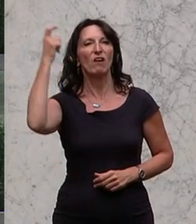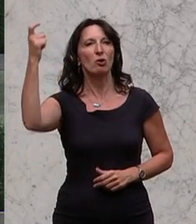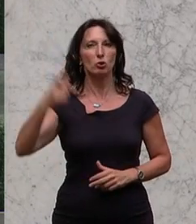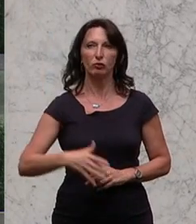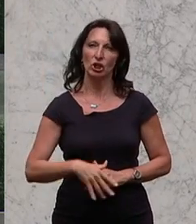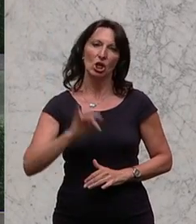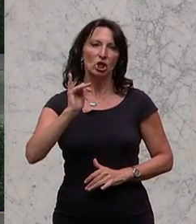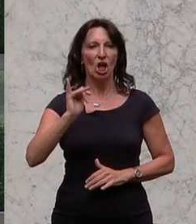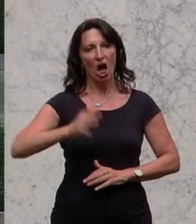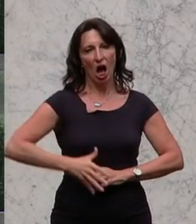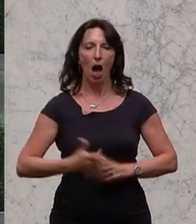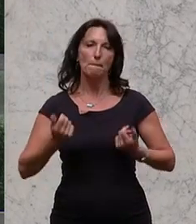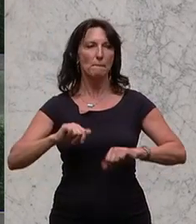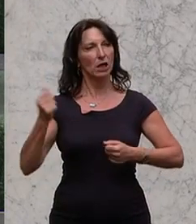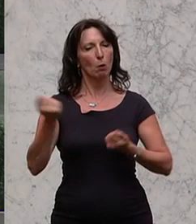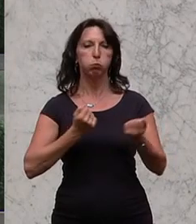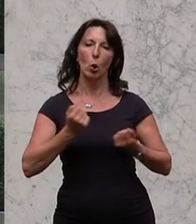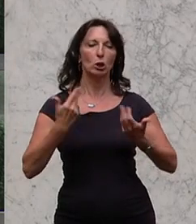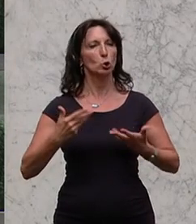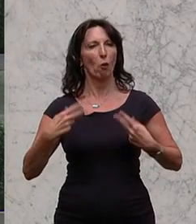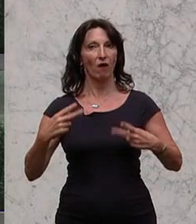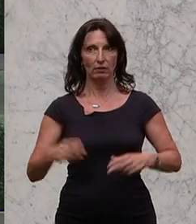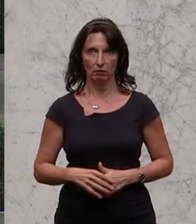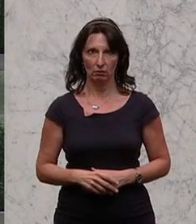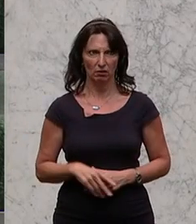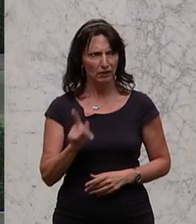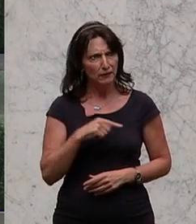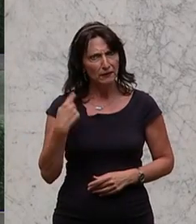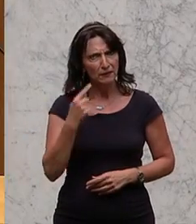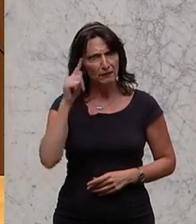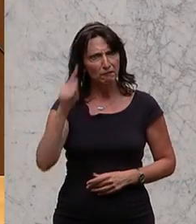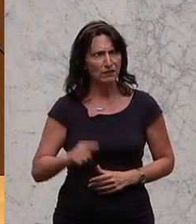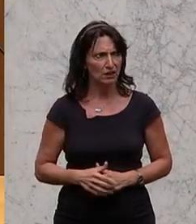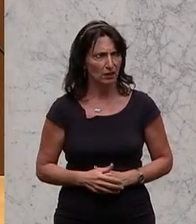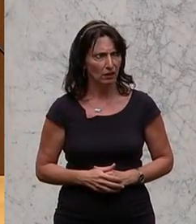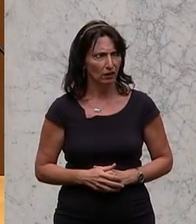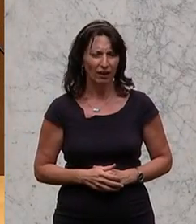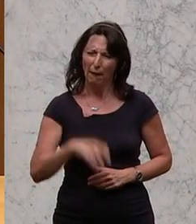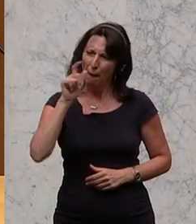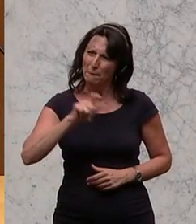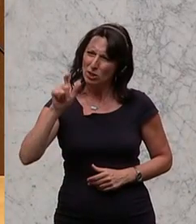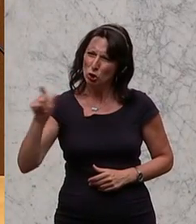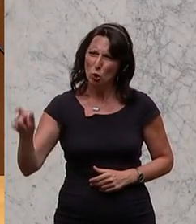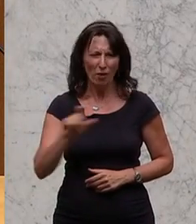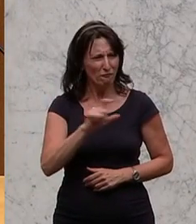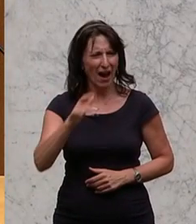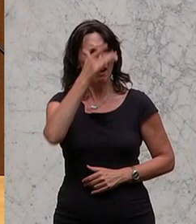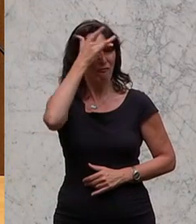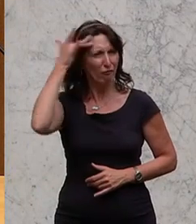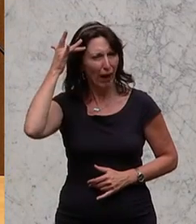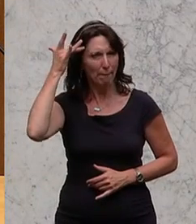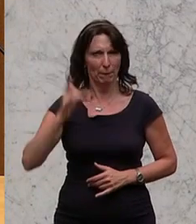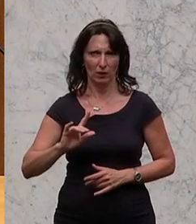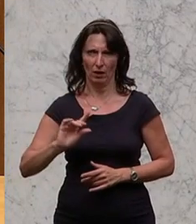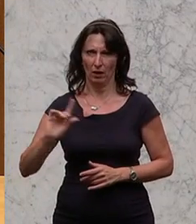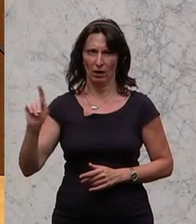ja, ist halt Machtpolitik, machen wir so weiter. Wir wissen, damit völlig fachfremde Menschen sich zu Chefs